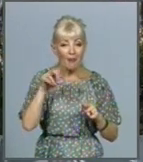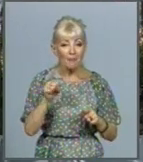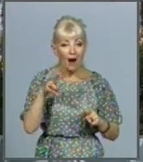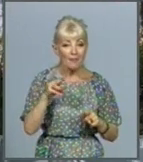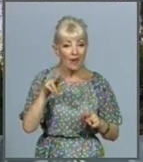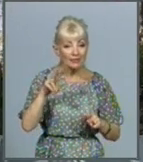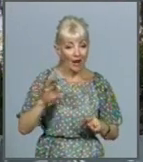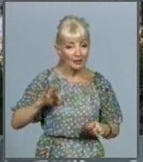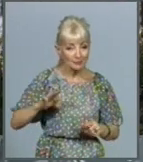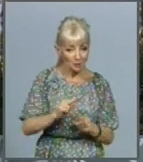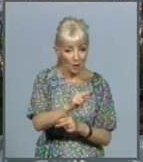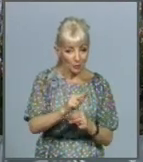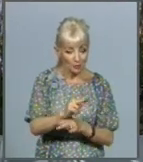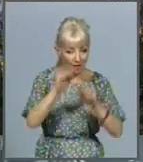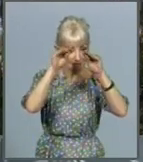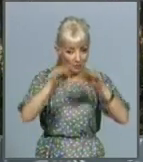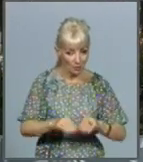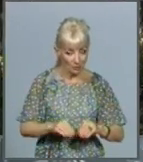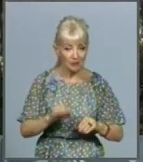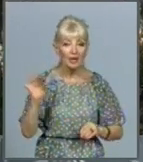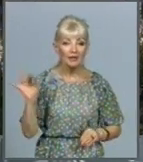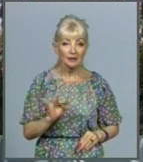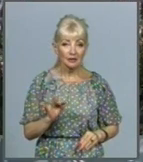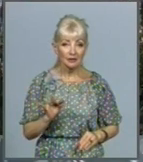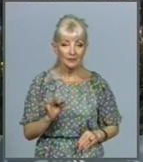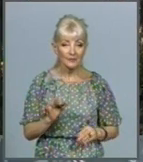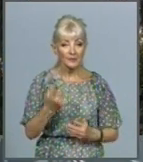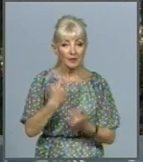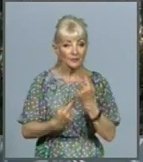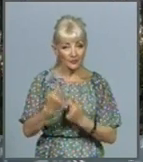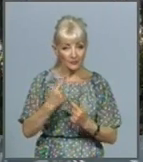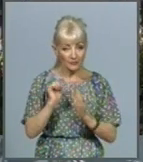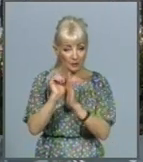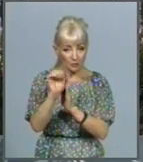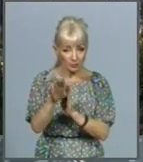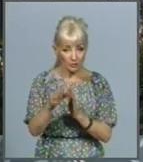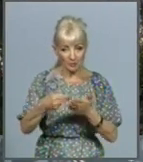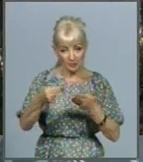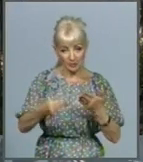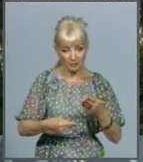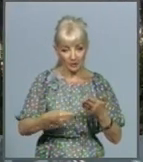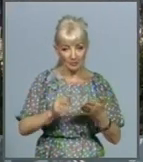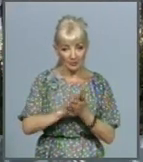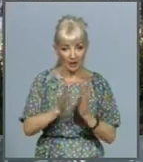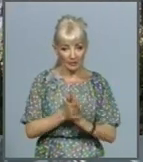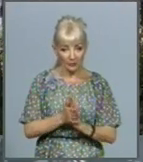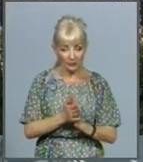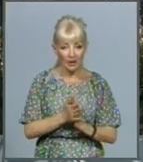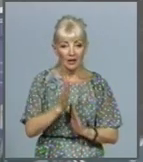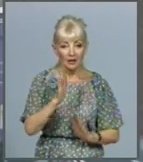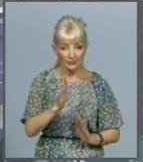відповідні бланки договорів та повернути підписані договори до комунального підприємства